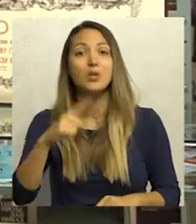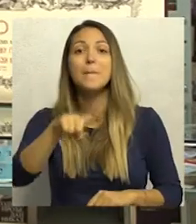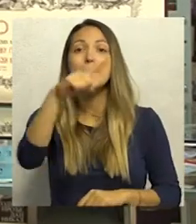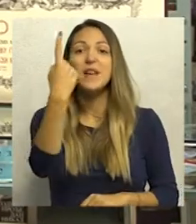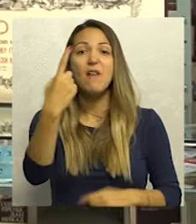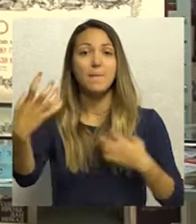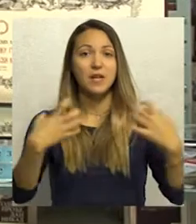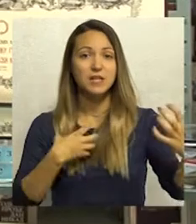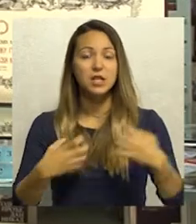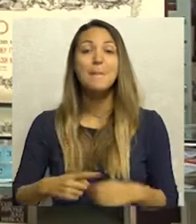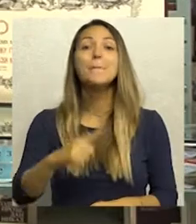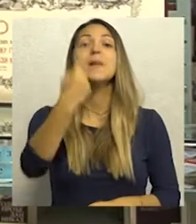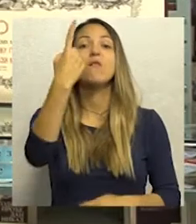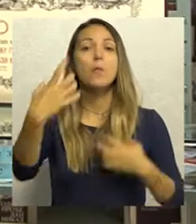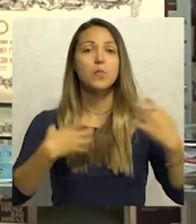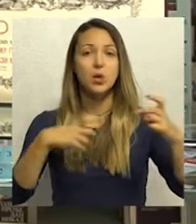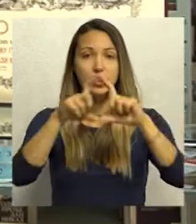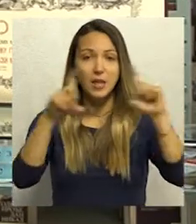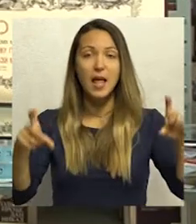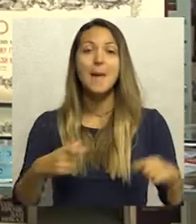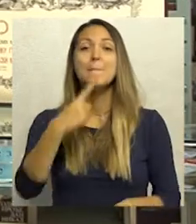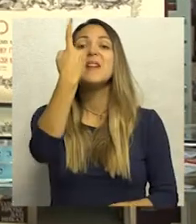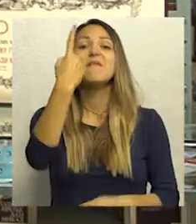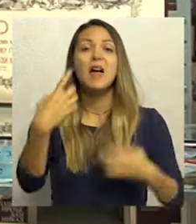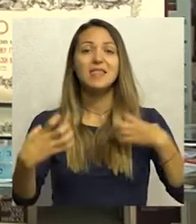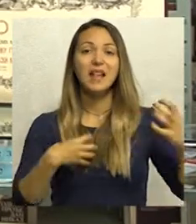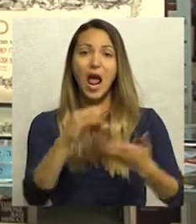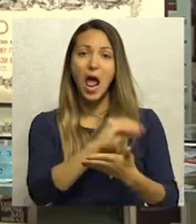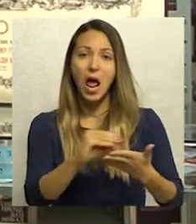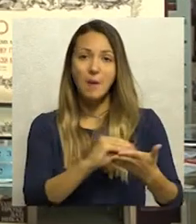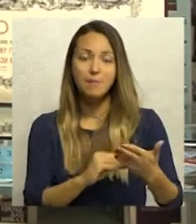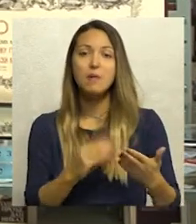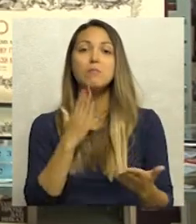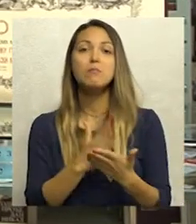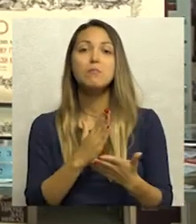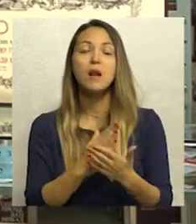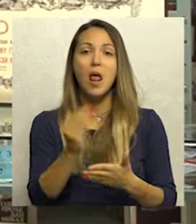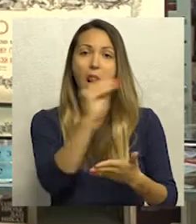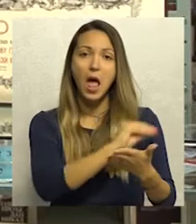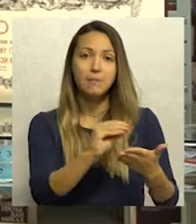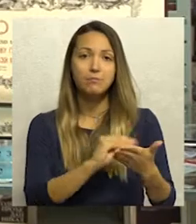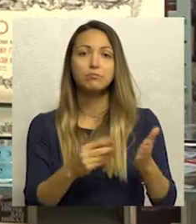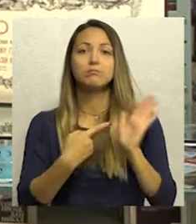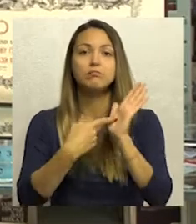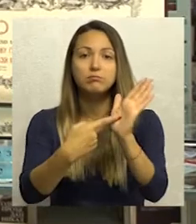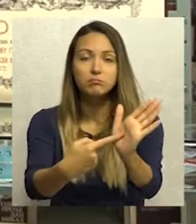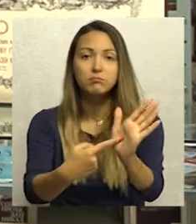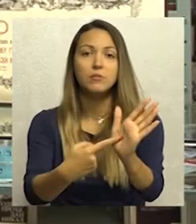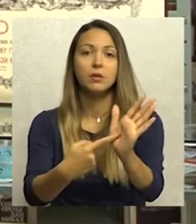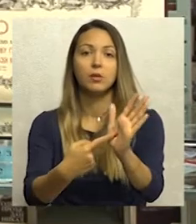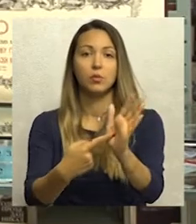prva predstava, prvo pozorište, prva drama u Srba, napisana, izvedena,